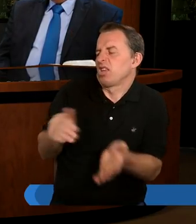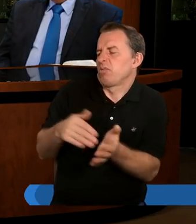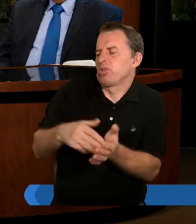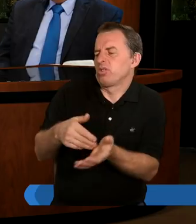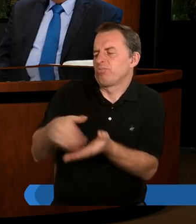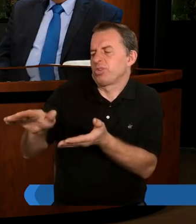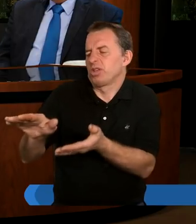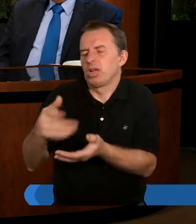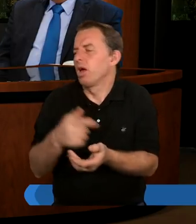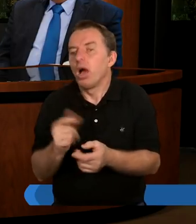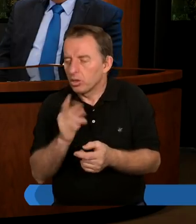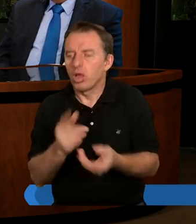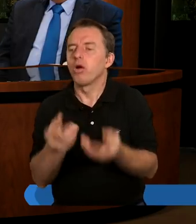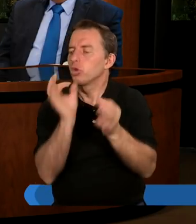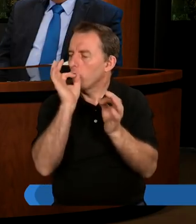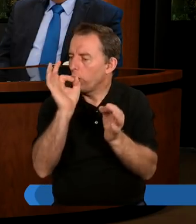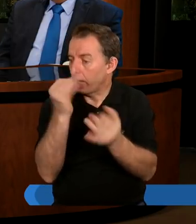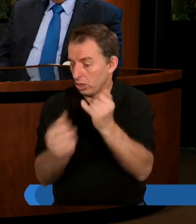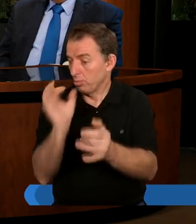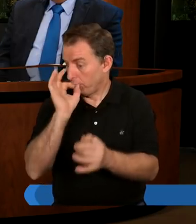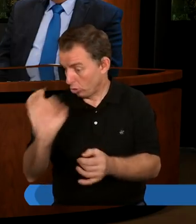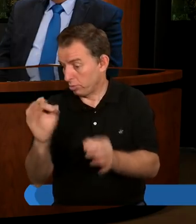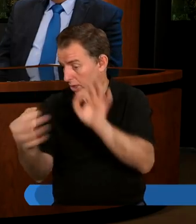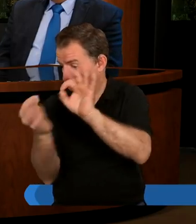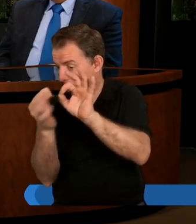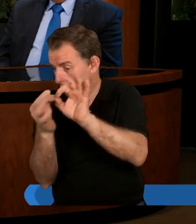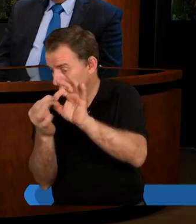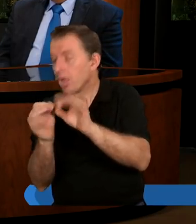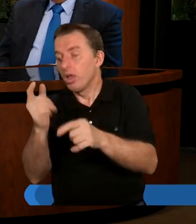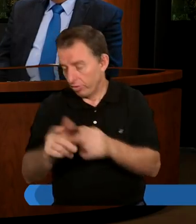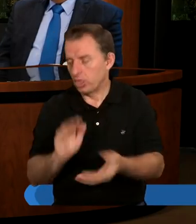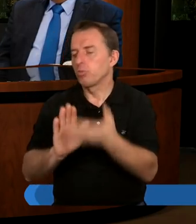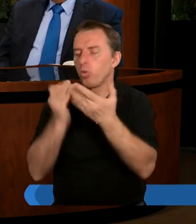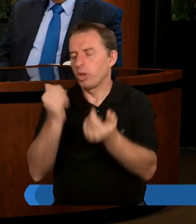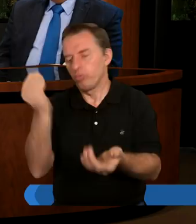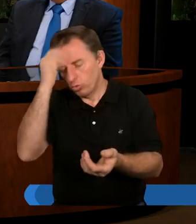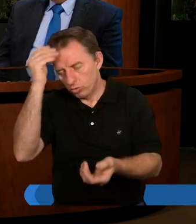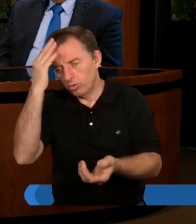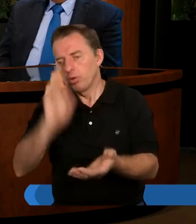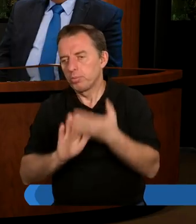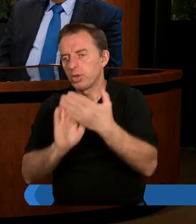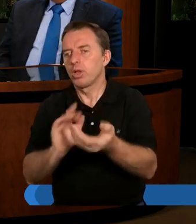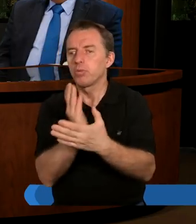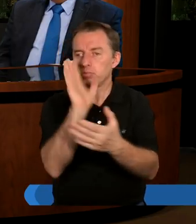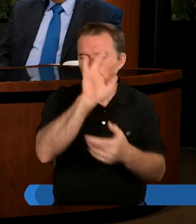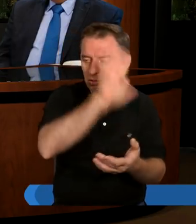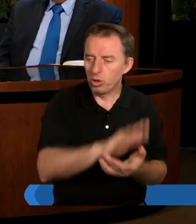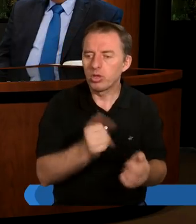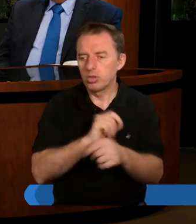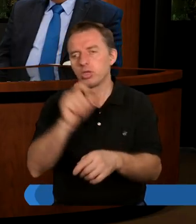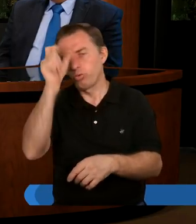To jest fantastyczne lekarstwo w relacjach między ludźmi i również pionowo w tych relacjach człowiek-Bóg.